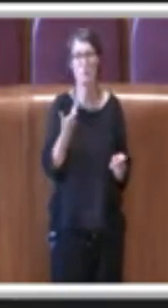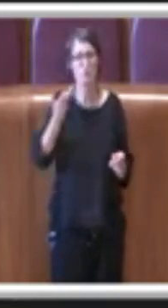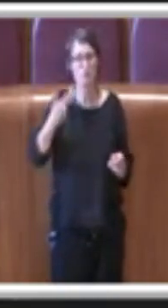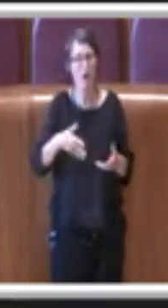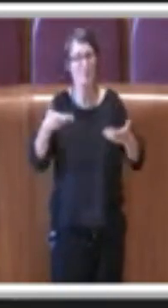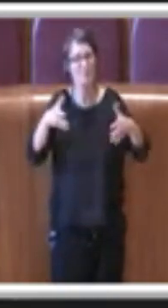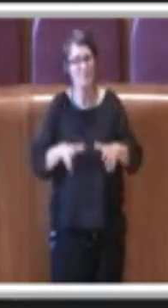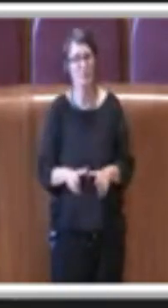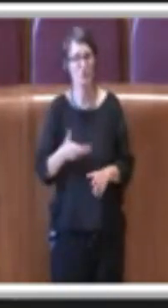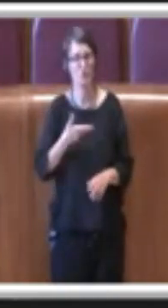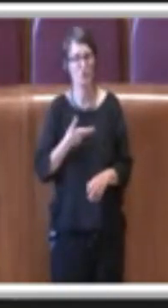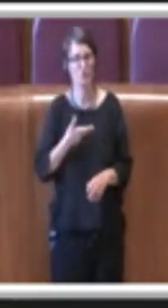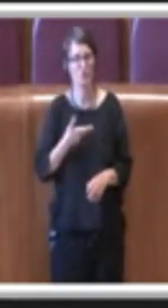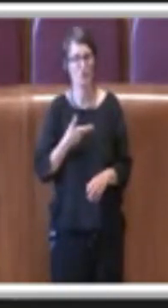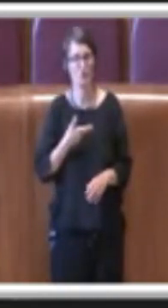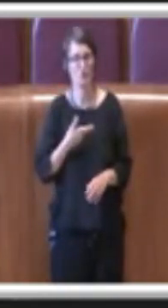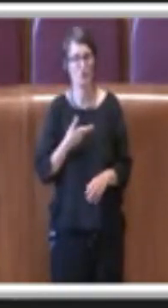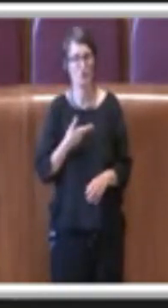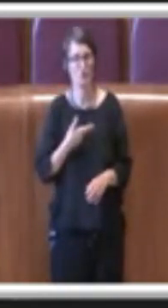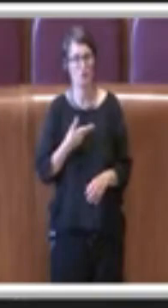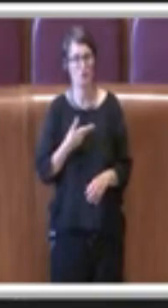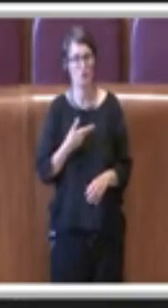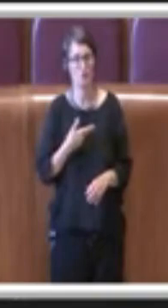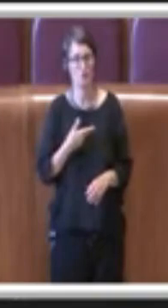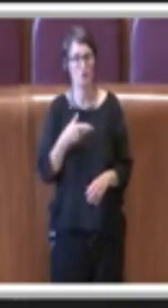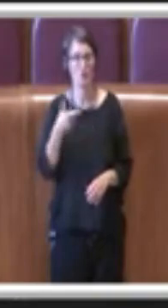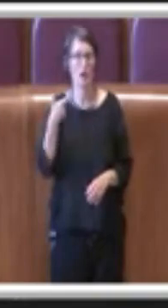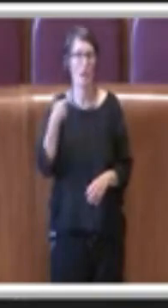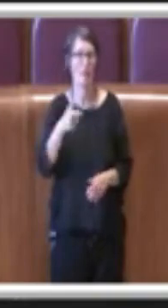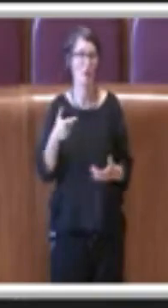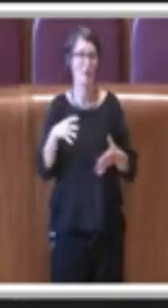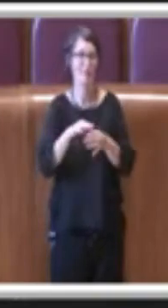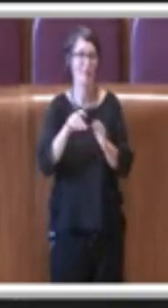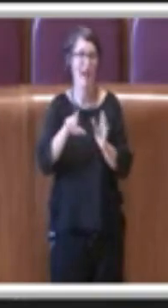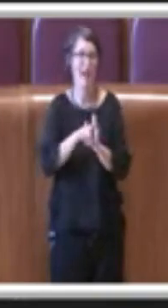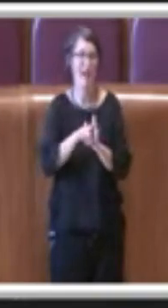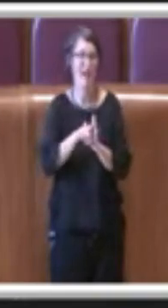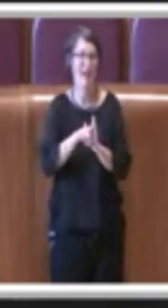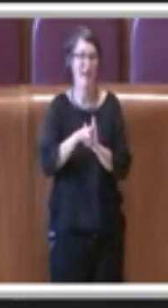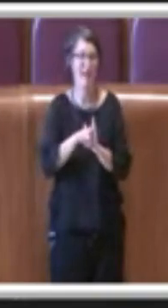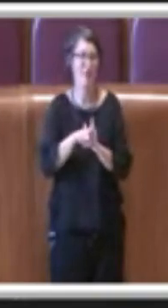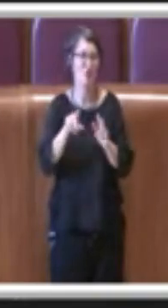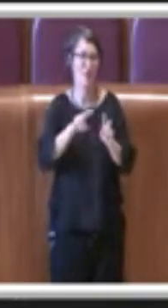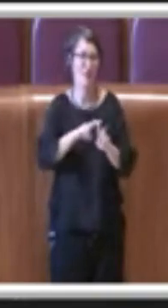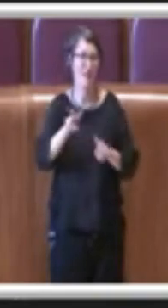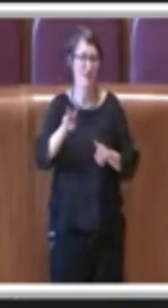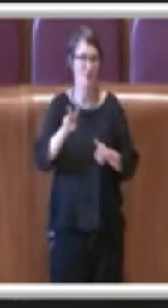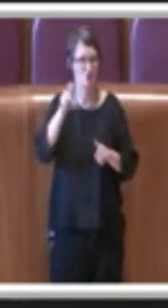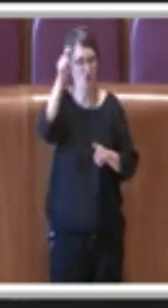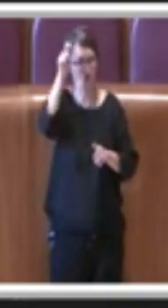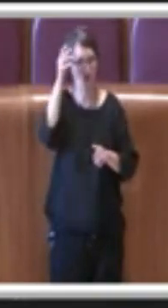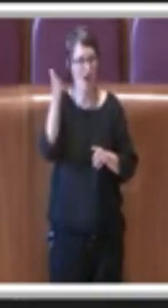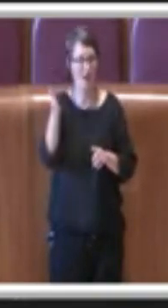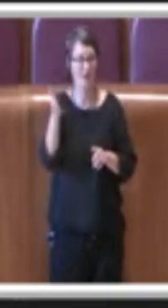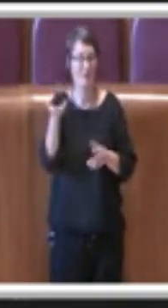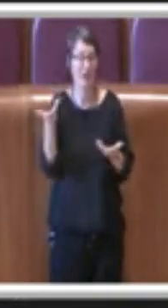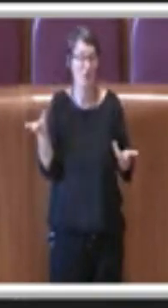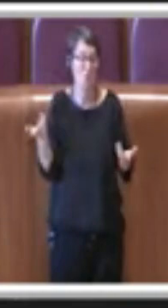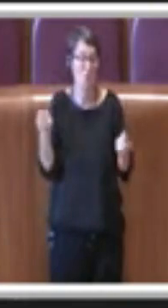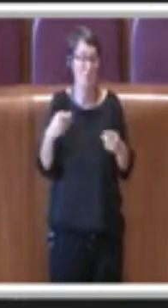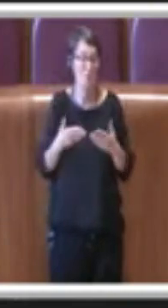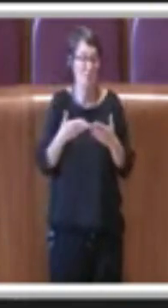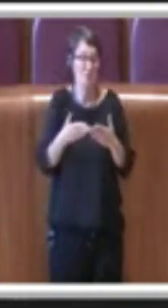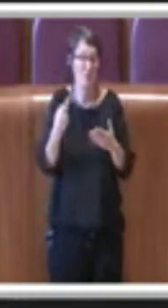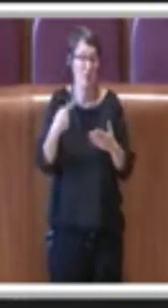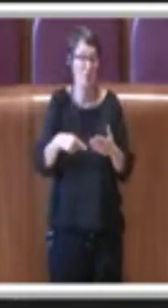misure e indicazioni a livello soordinato nazionale, quindi anche su questo forse questa misura è già superata. Per arrivare alla